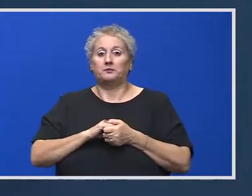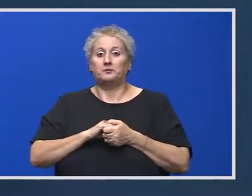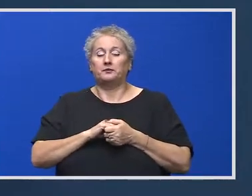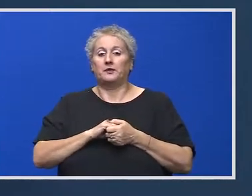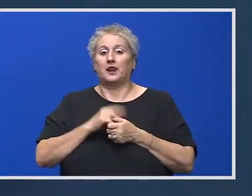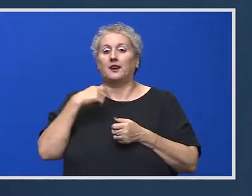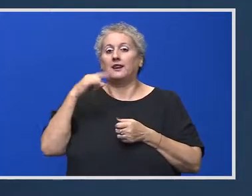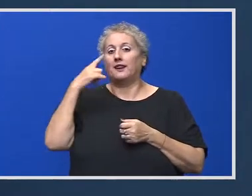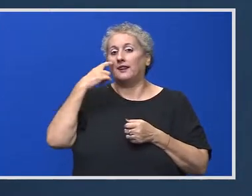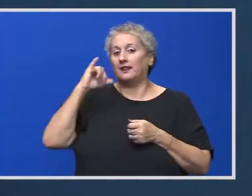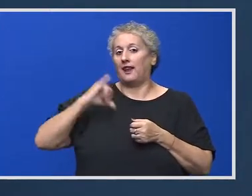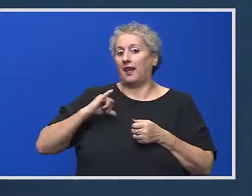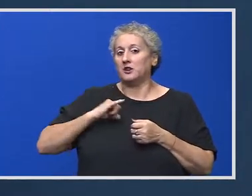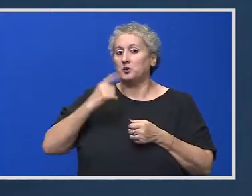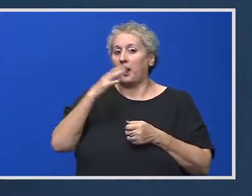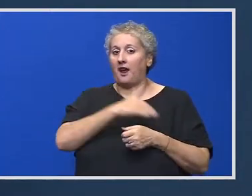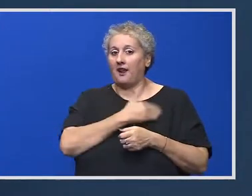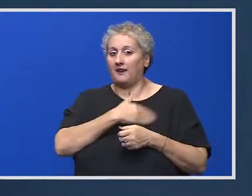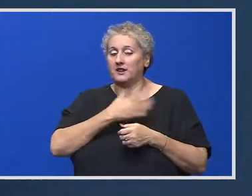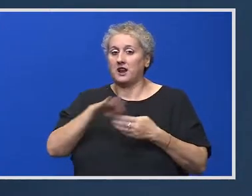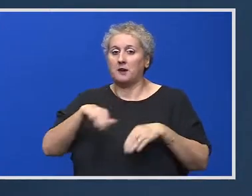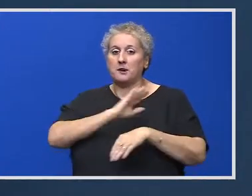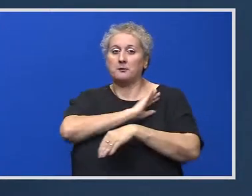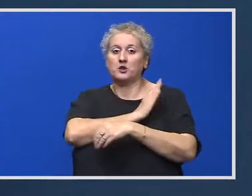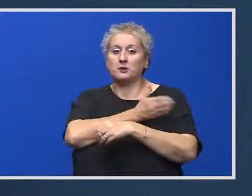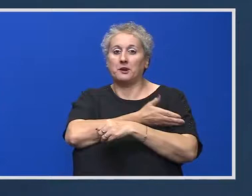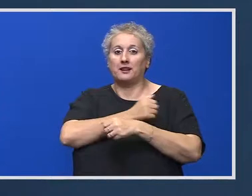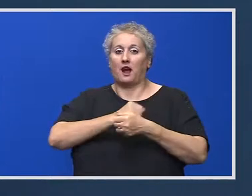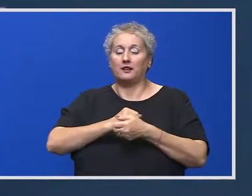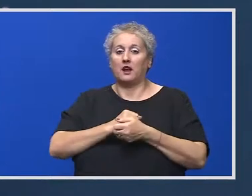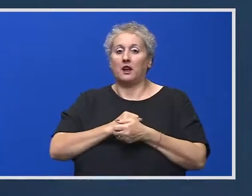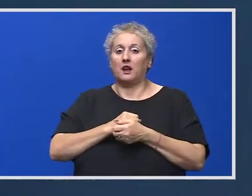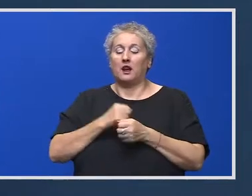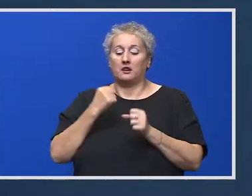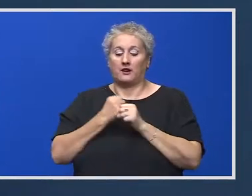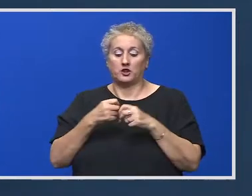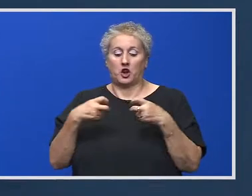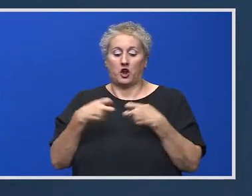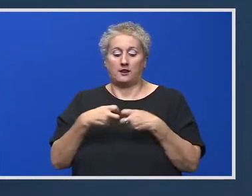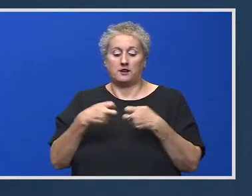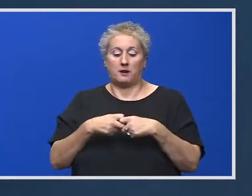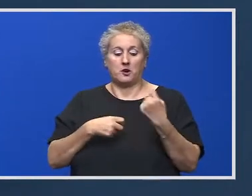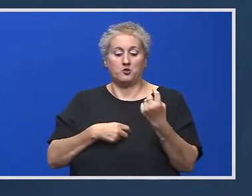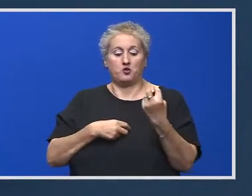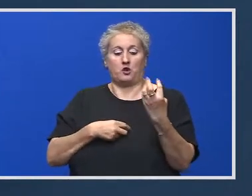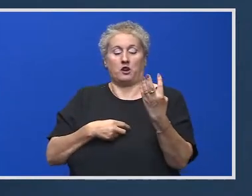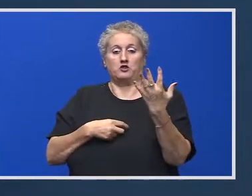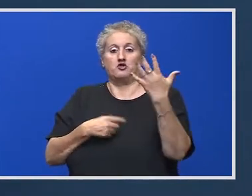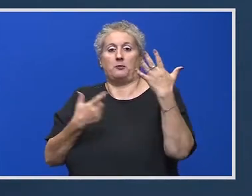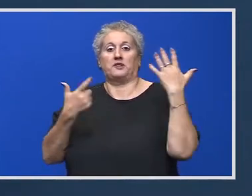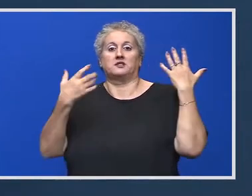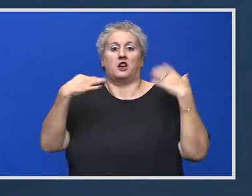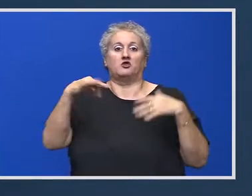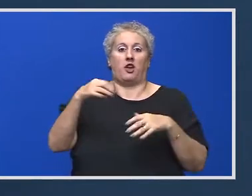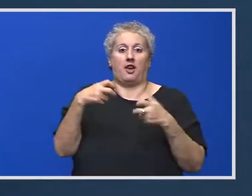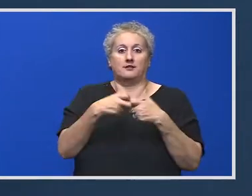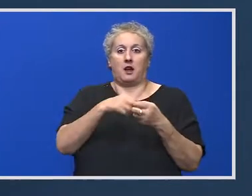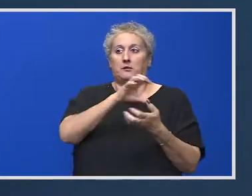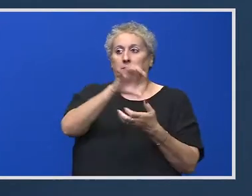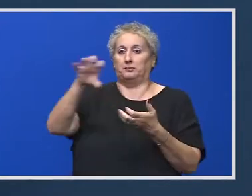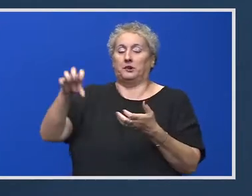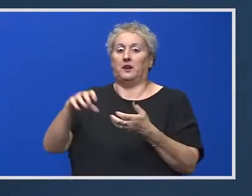în interesul elevului să aibă posibilitatea de a susține două, trei, cinci, șapte, zece examene de admitere.